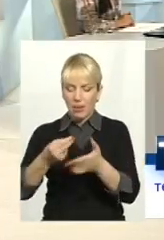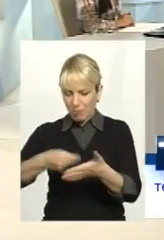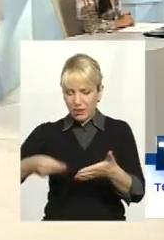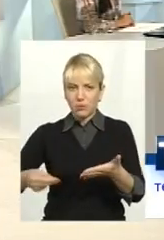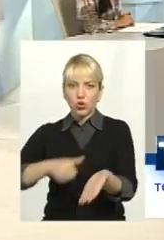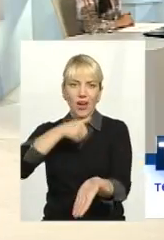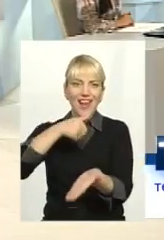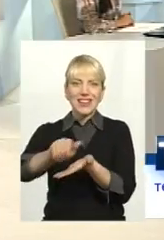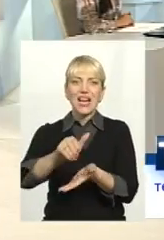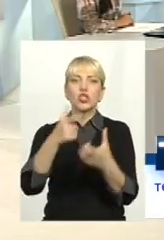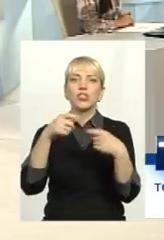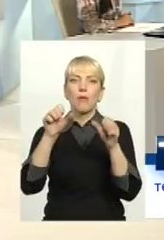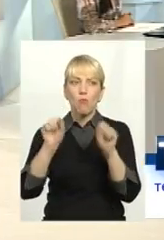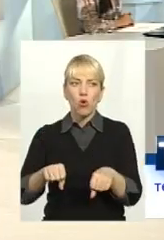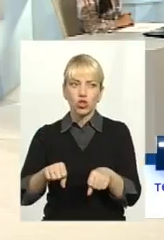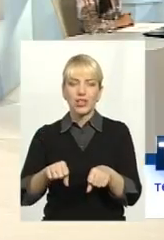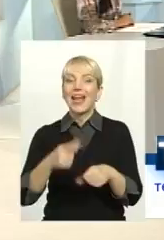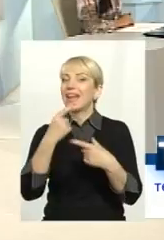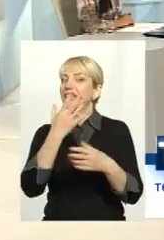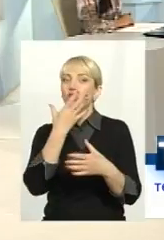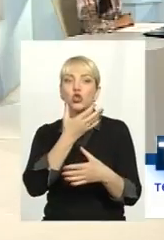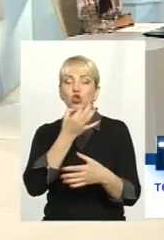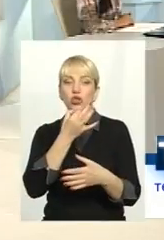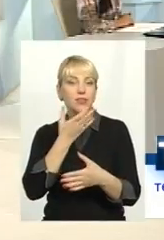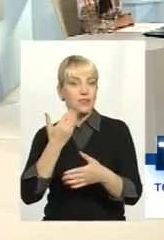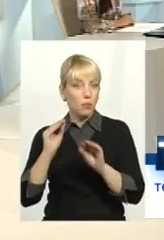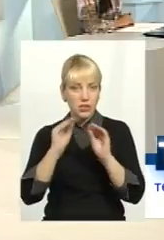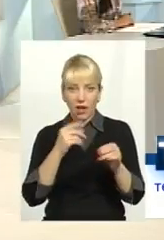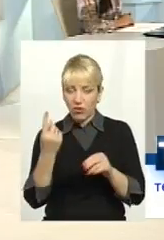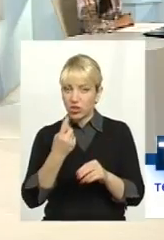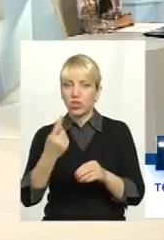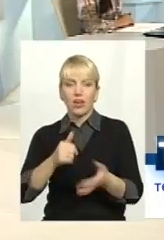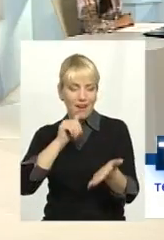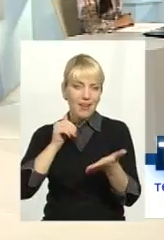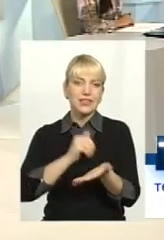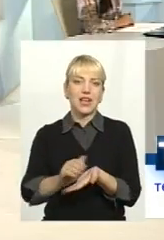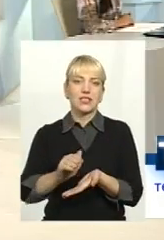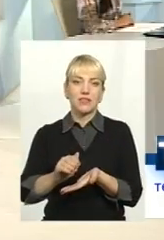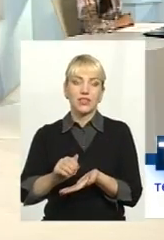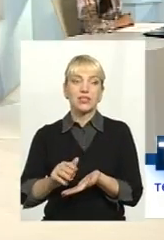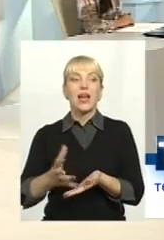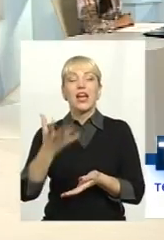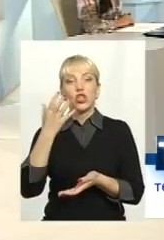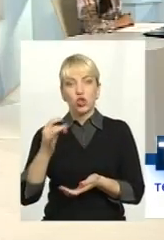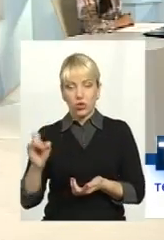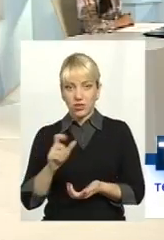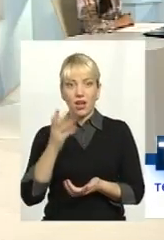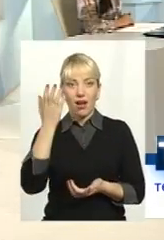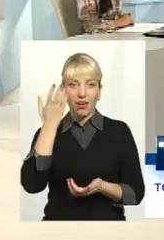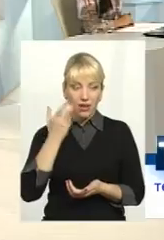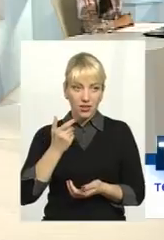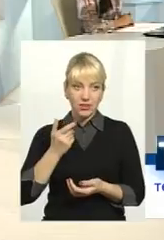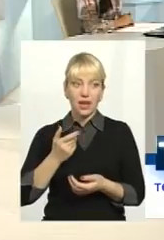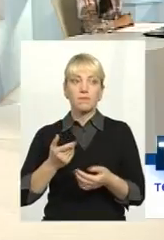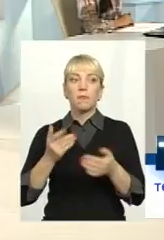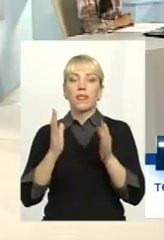Отказуйтесь, де можна, там, де не поставили, відказуйтесь пока від цих домових лічильників. І ще раз, коли критична маса